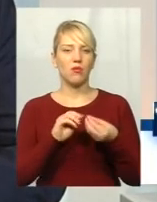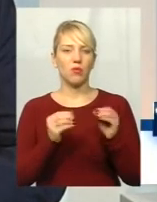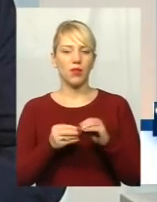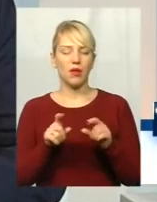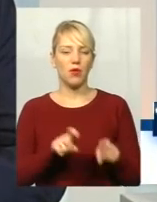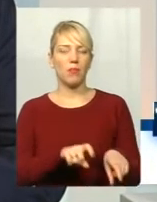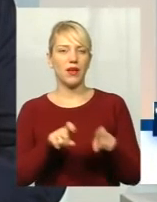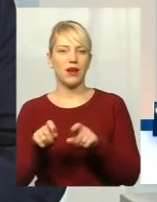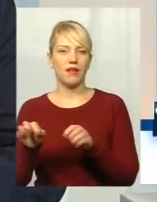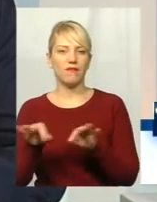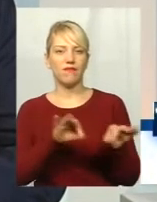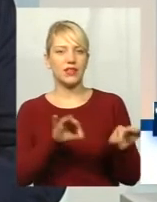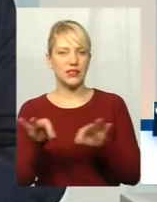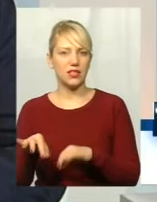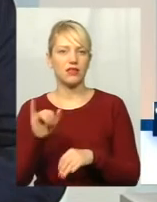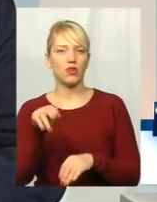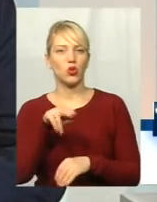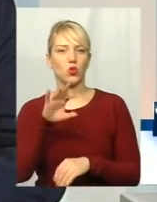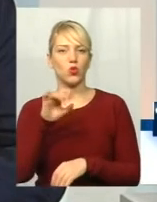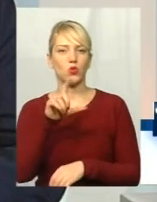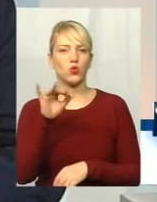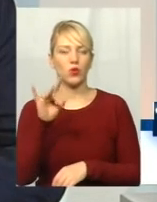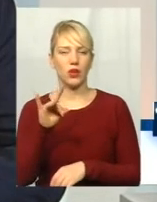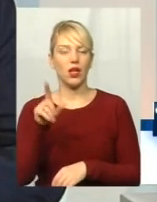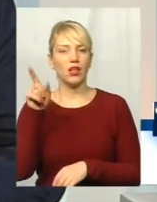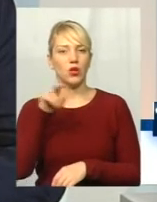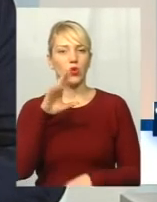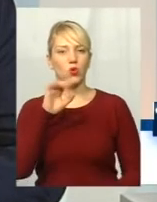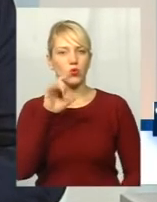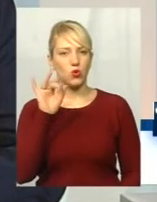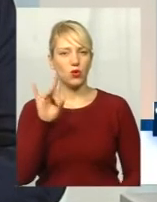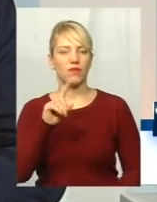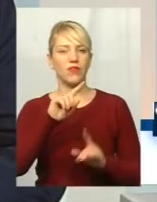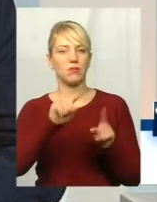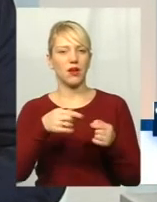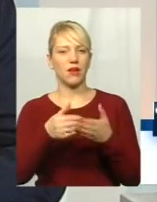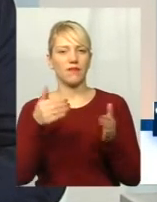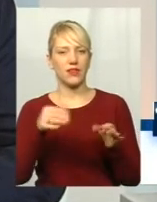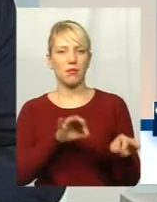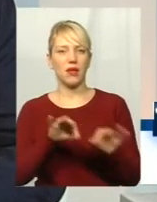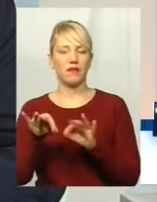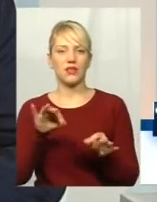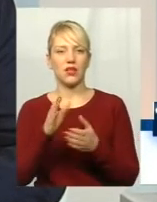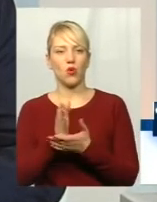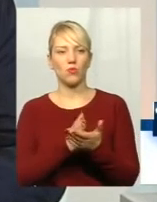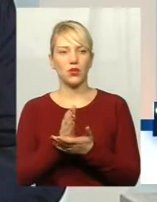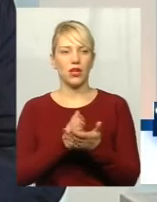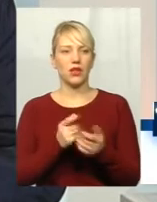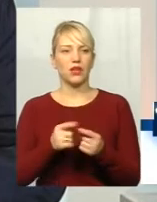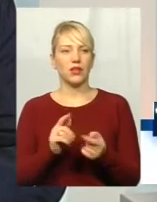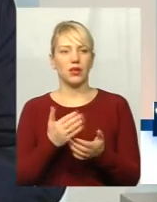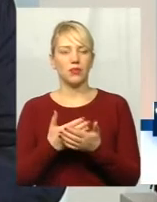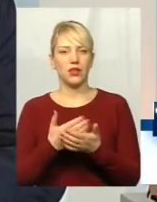Дозор якісь додаткові вимоги до перевізників, обслуговування трекерів, які